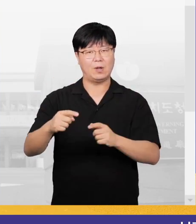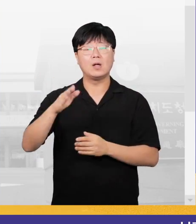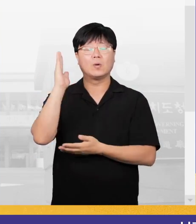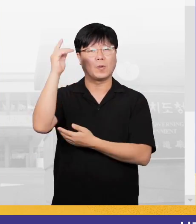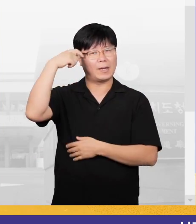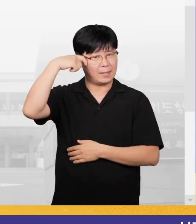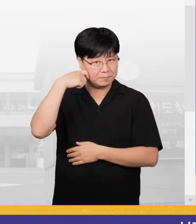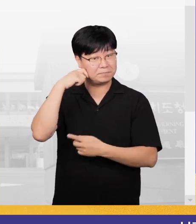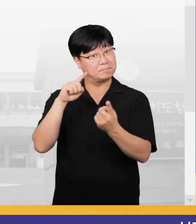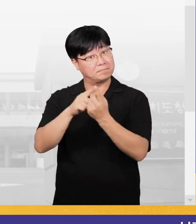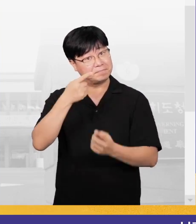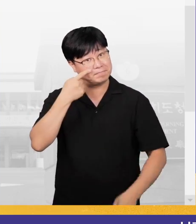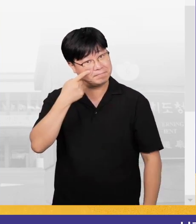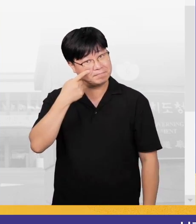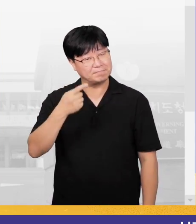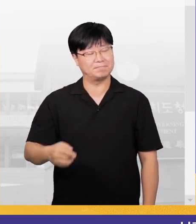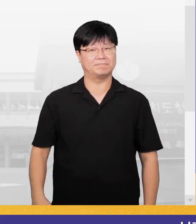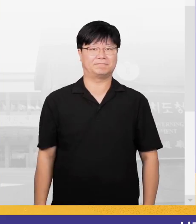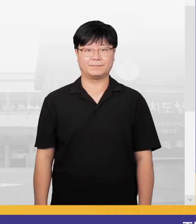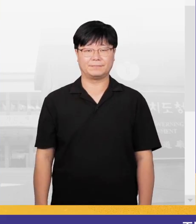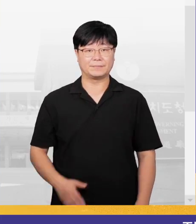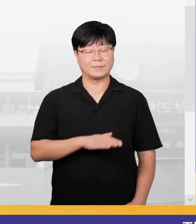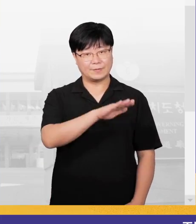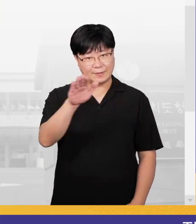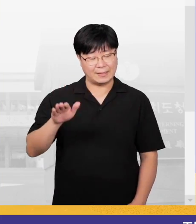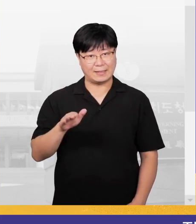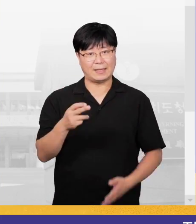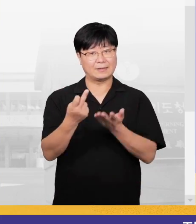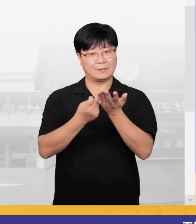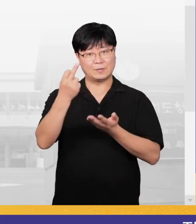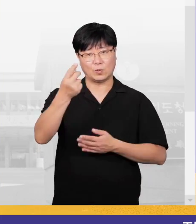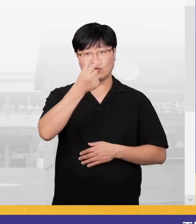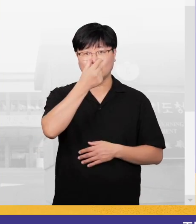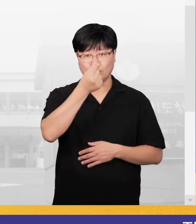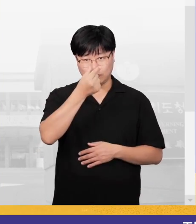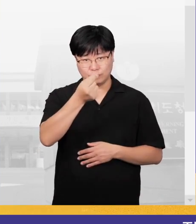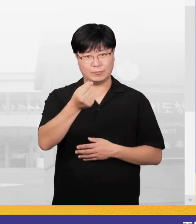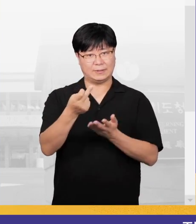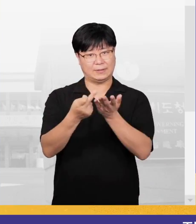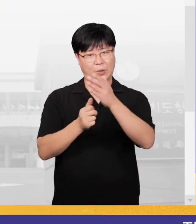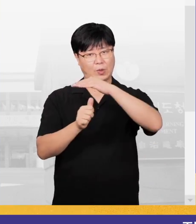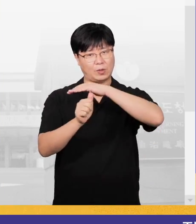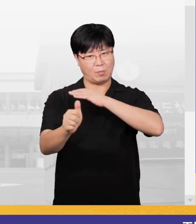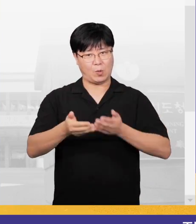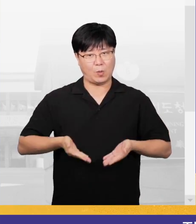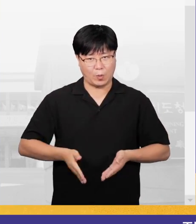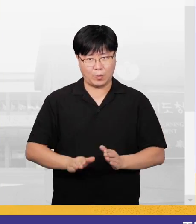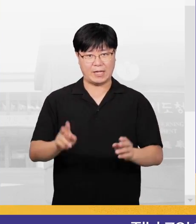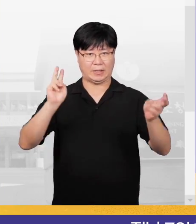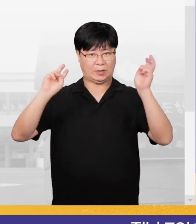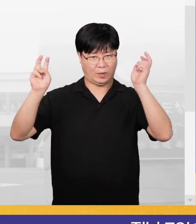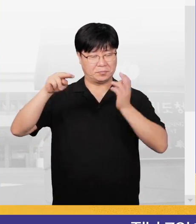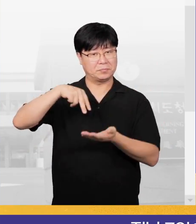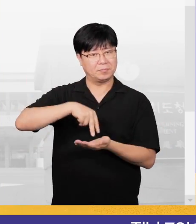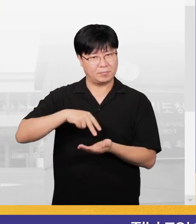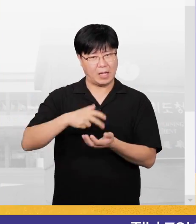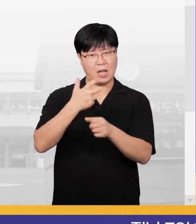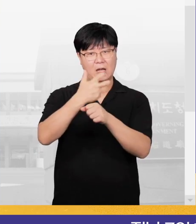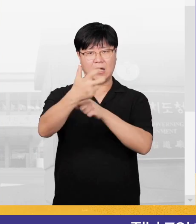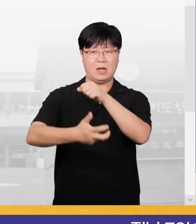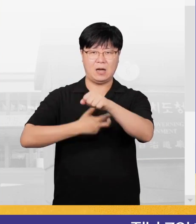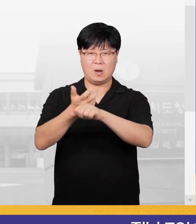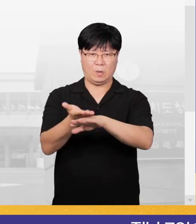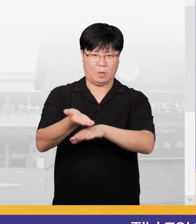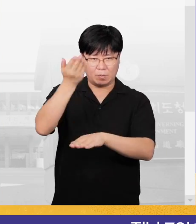지역 기업들의 소감 만나보시죠. 저희 한라산 소주는 제주를 대표하는 향토기업으로서 지난 70년이